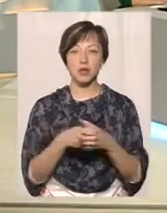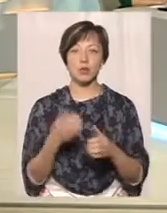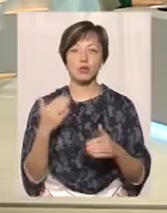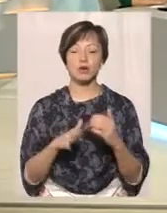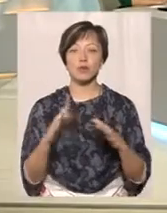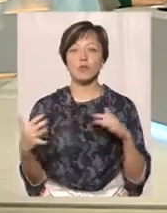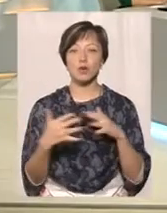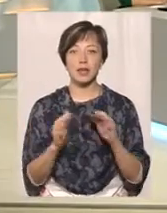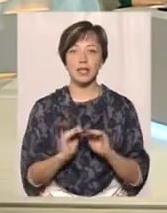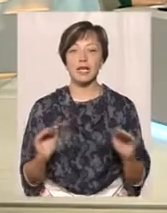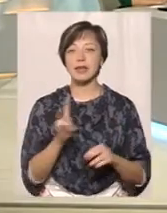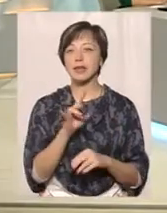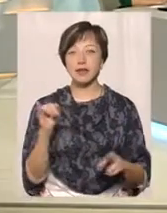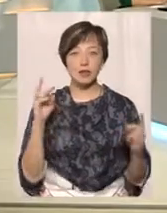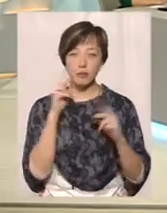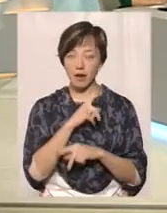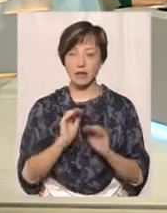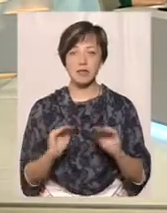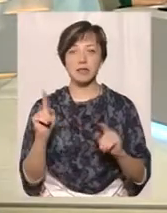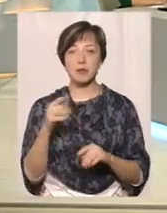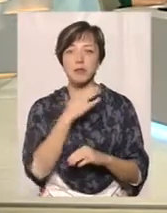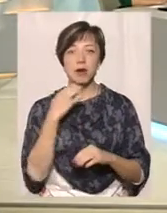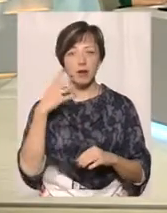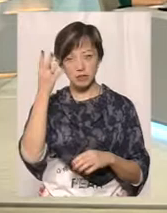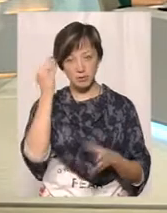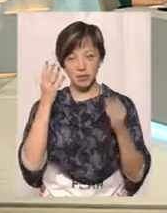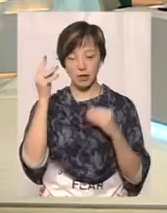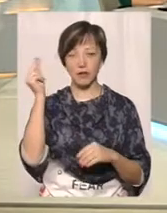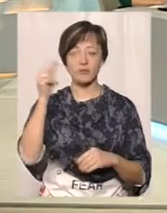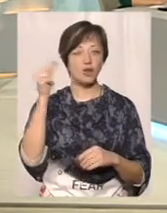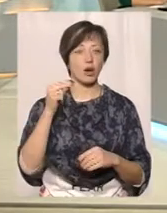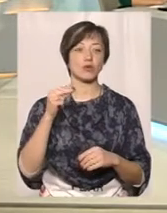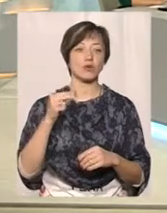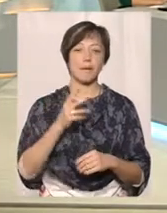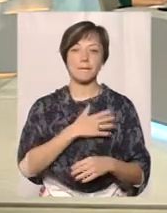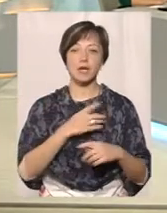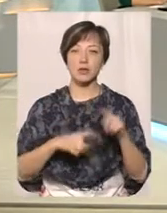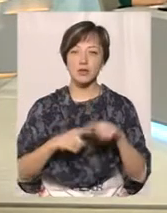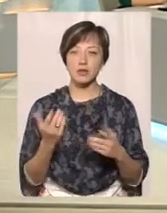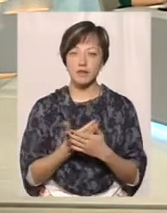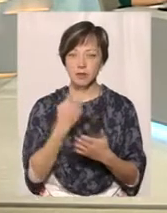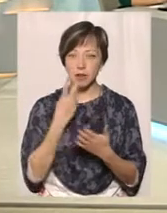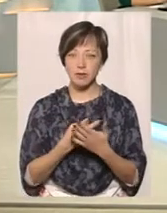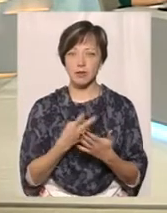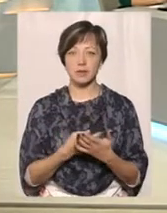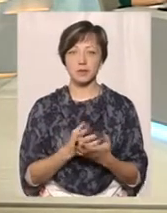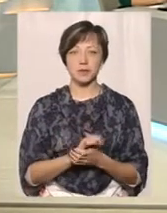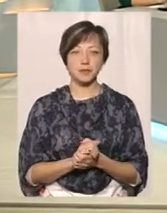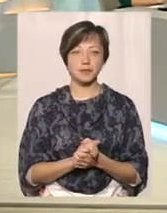то це вже будуть воювати діти. Ні, неправда. Діти там багато чого навчаються, патріотичні фільми переглядають.